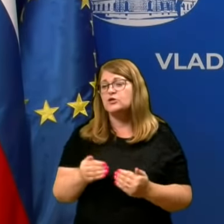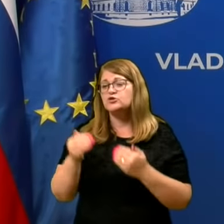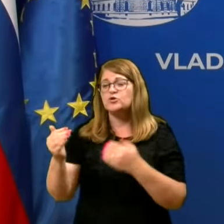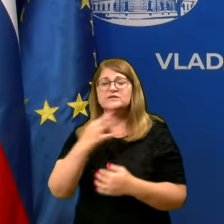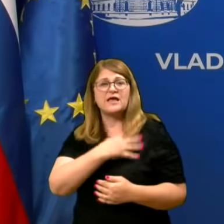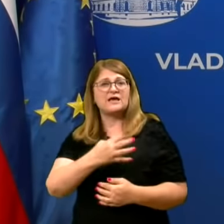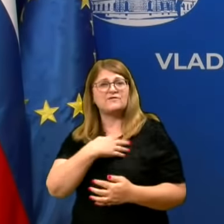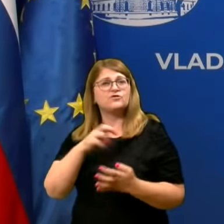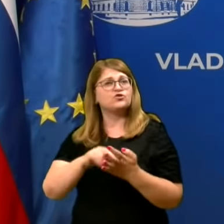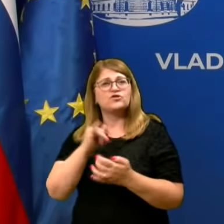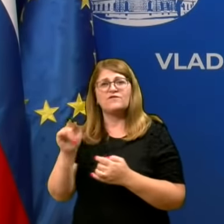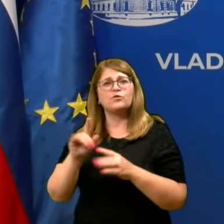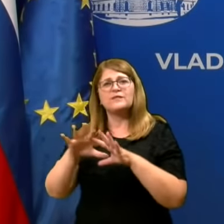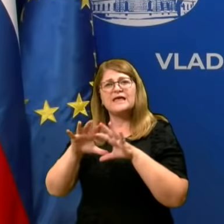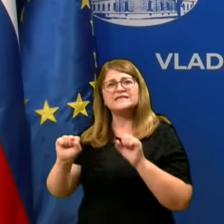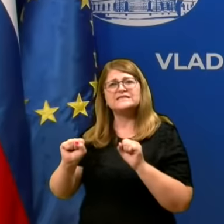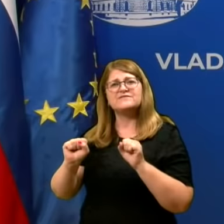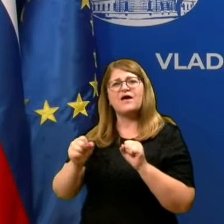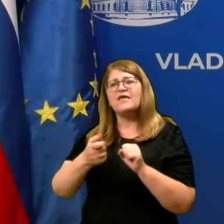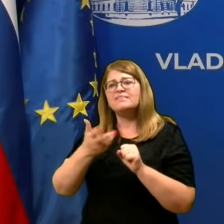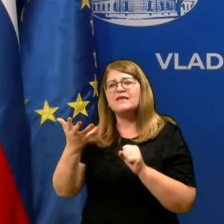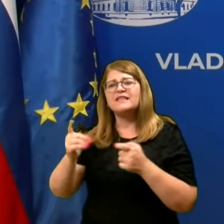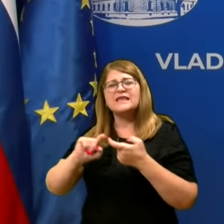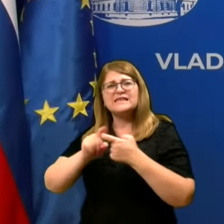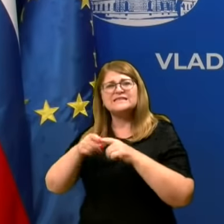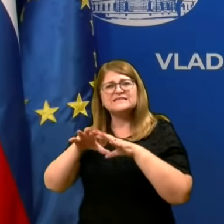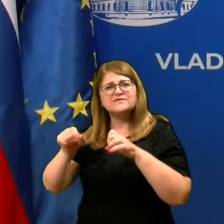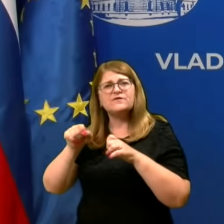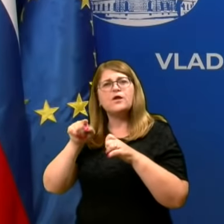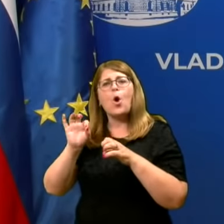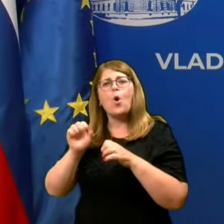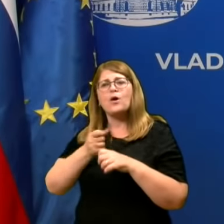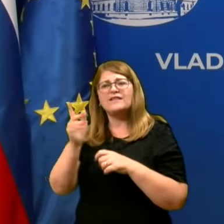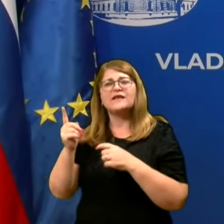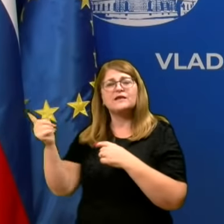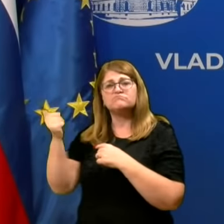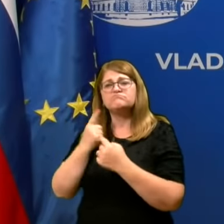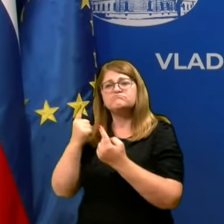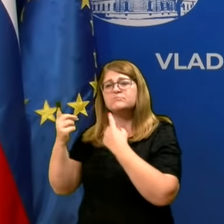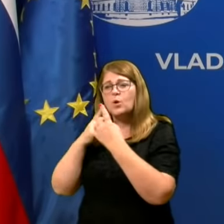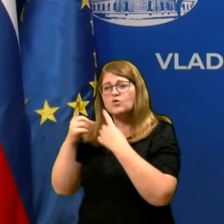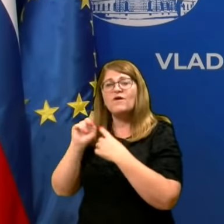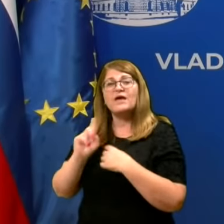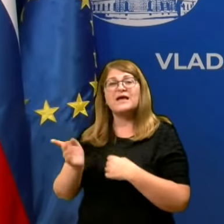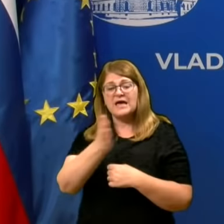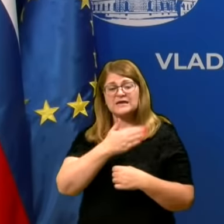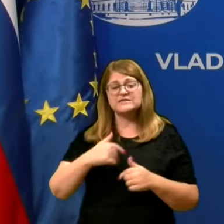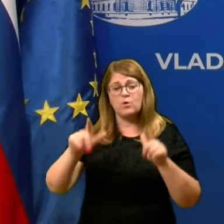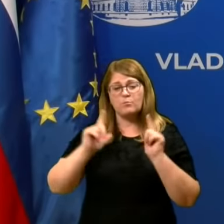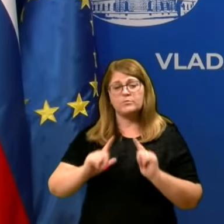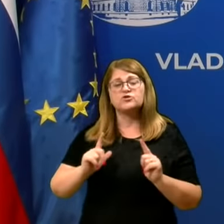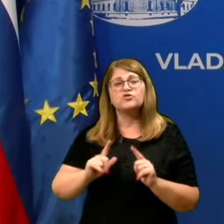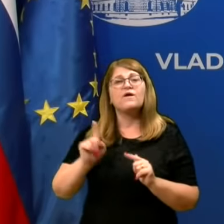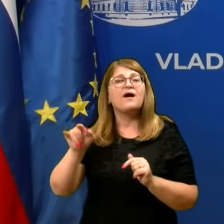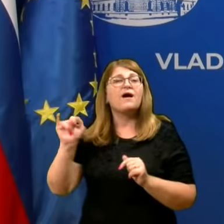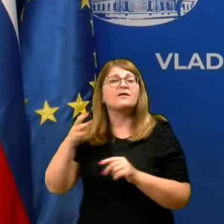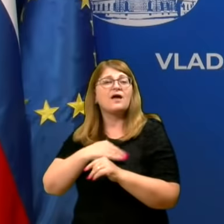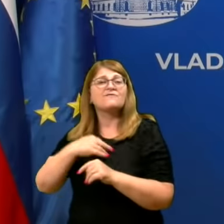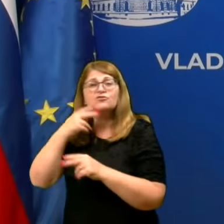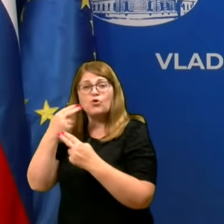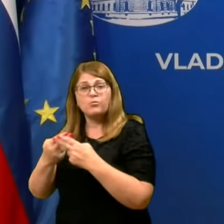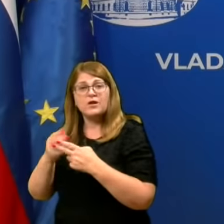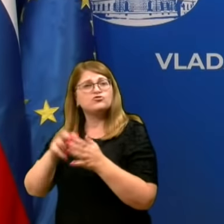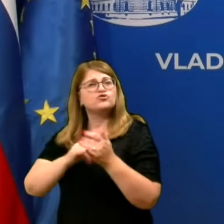Hrvaška še vedno ne izvaja nekaterih ukrepov, v katerih smo se že dogovarjali, kar smo pričakovali, kar je obljubila, še vedno so